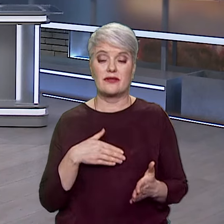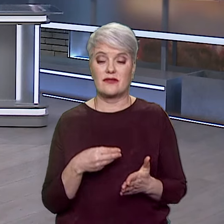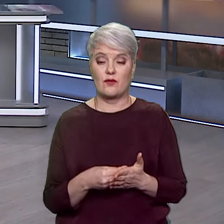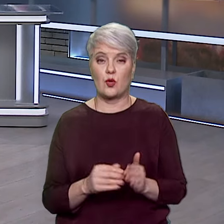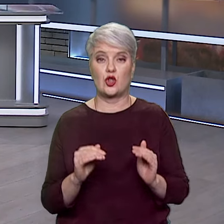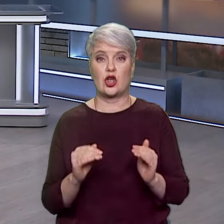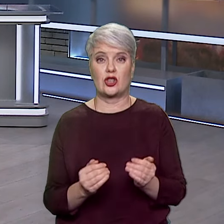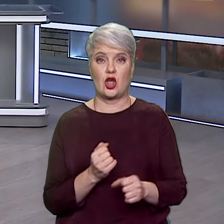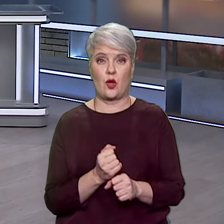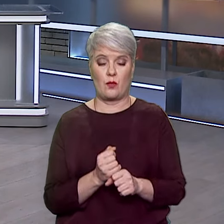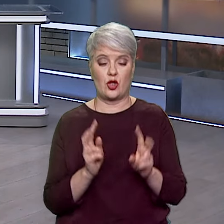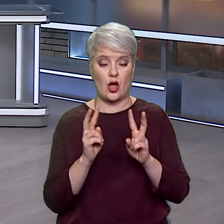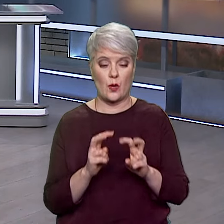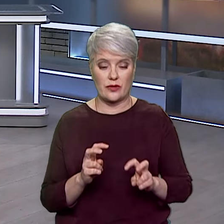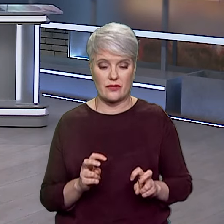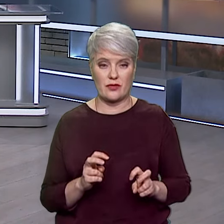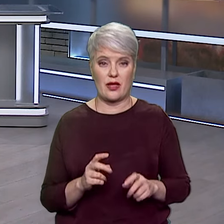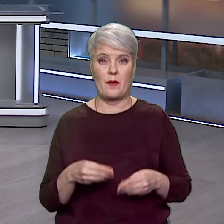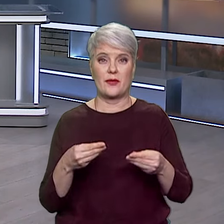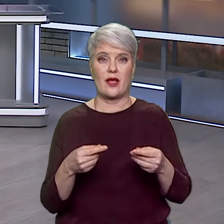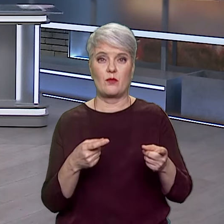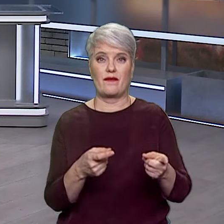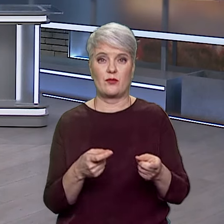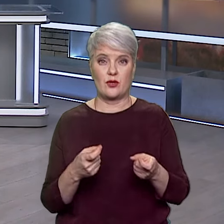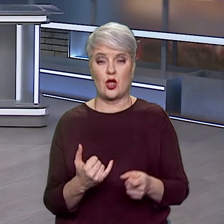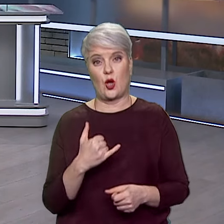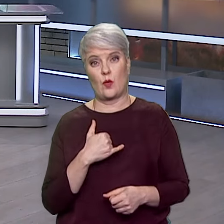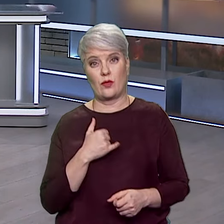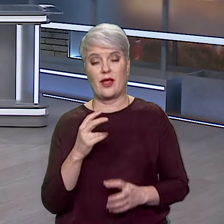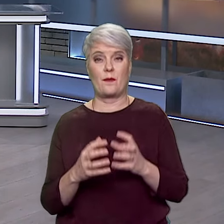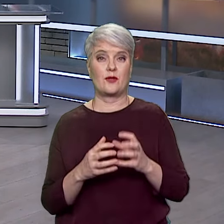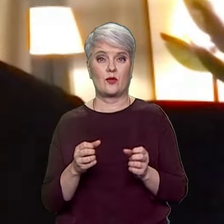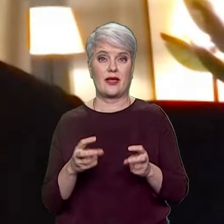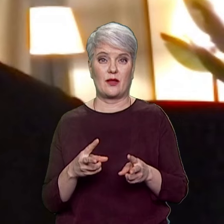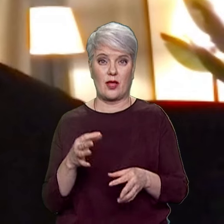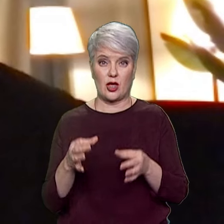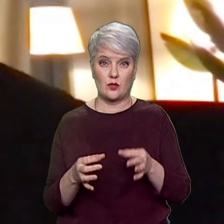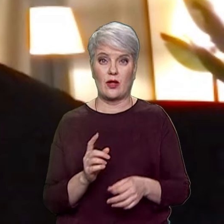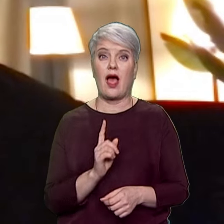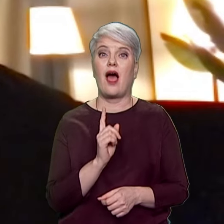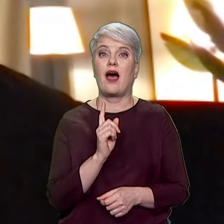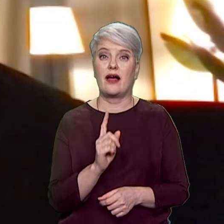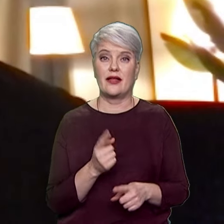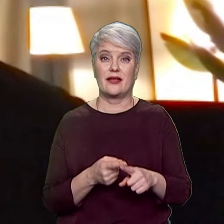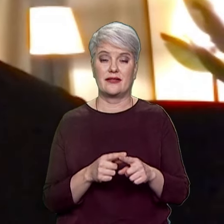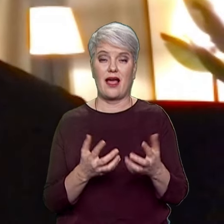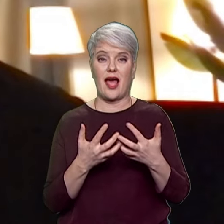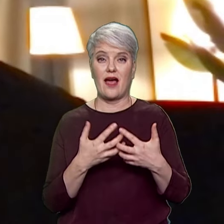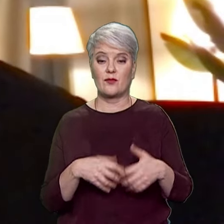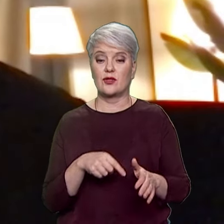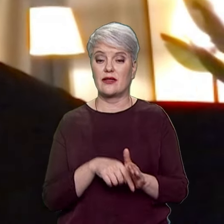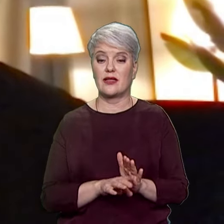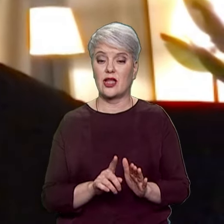відповідальності і ці розслідування тривають, як у нас, так і на рівні Міжнародного кримінального суду. Але це автоматично не означає, що